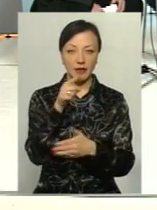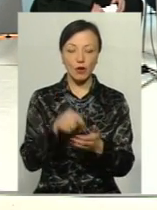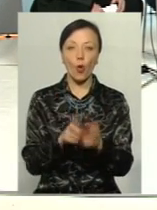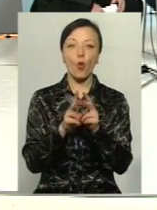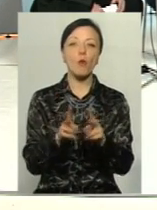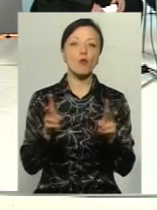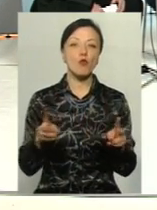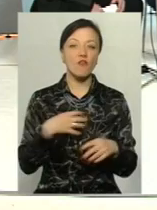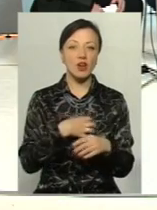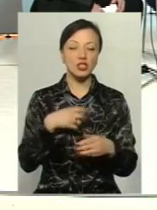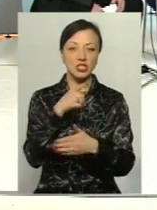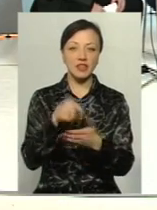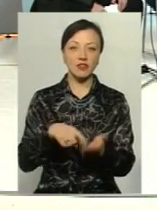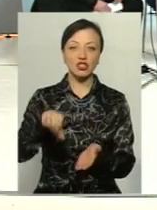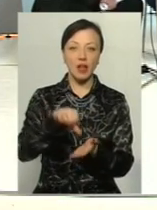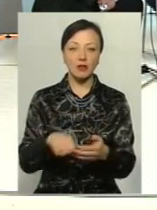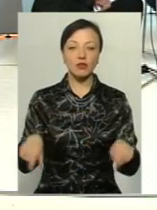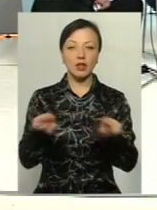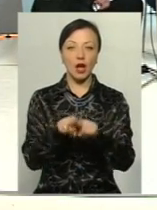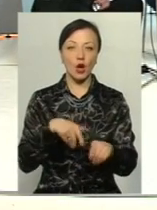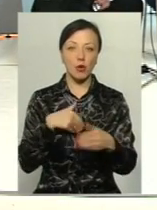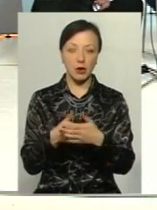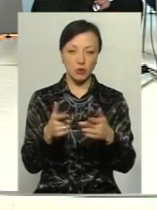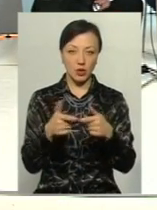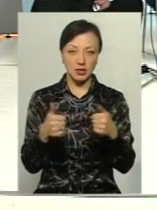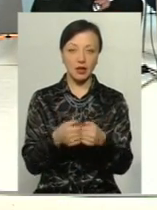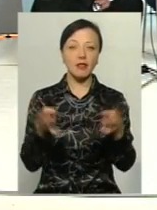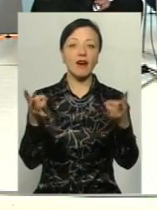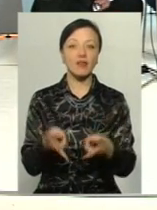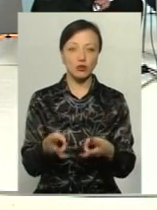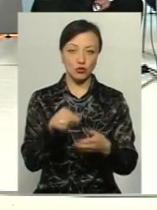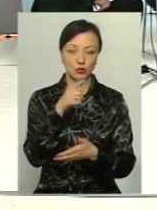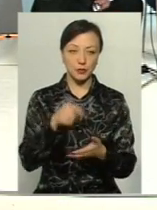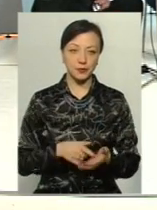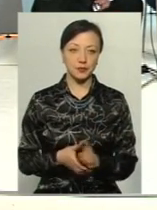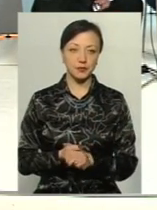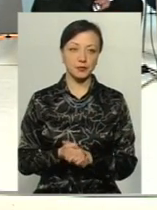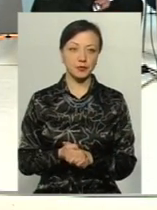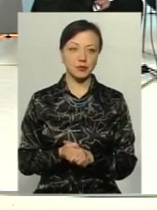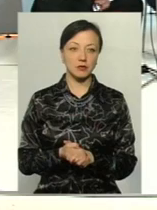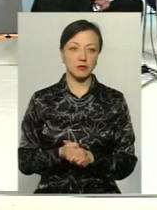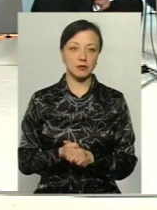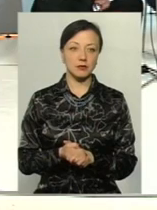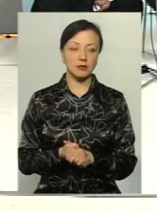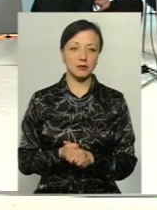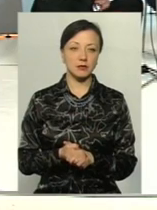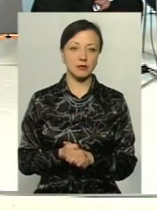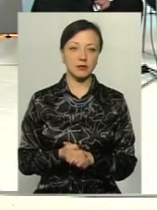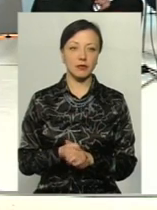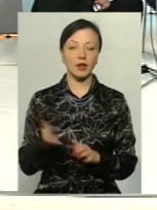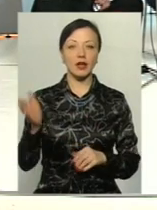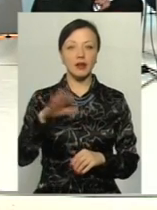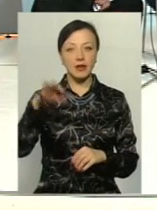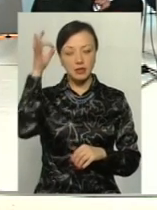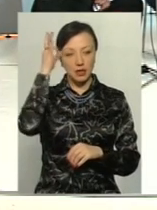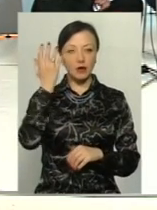вони важливі? Кому важливе членство в таких громадських організаціях? І навіщо? Можна я. Будь ласка. Давайте ми згадаємо,